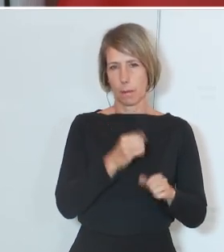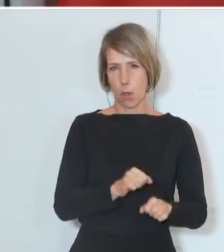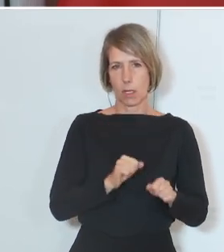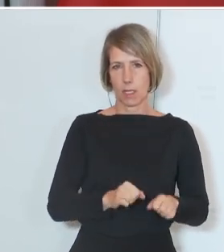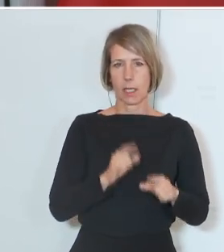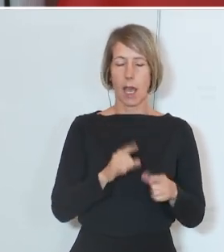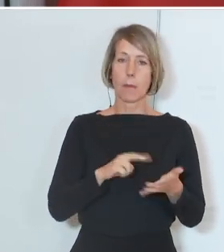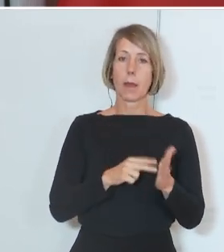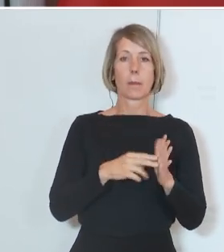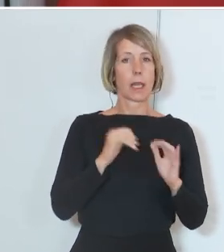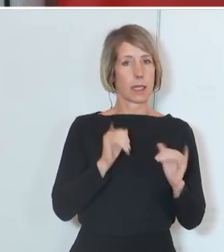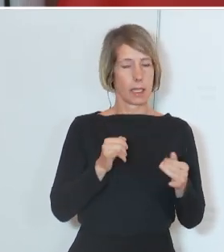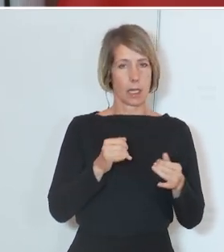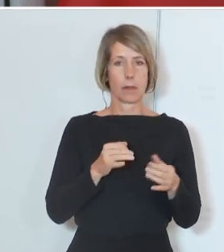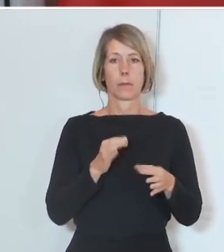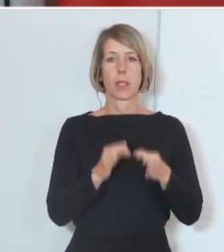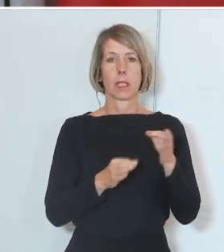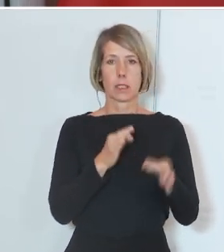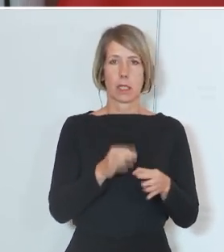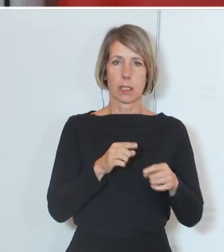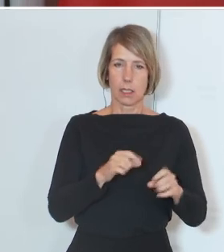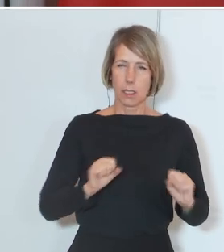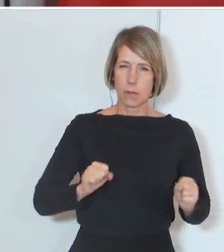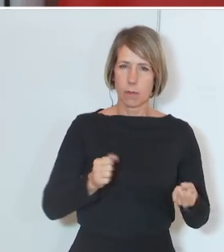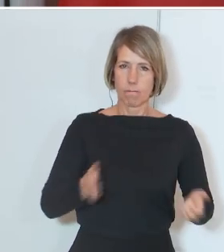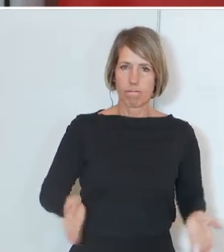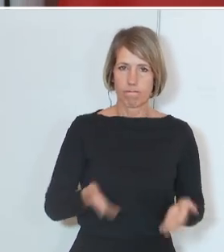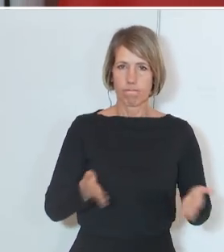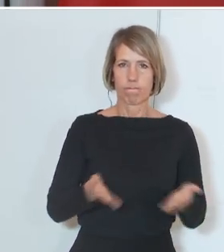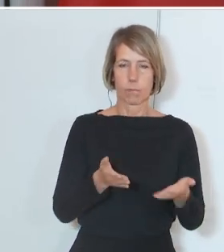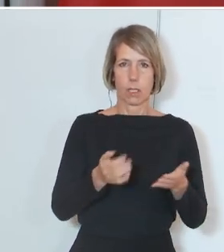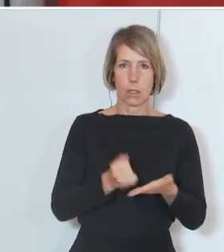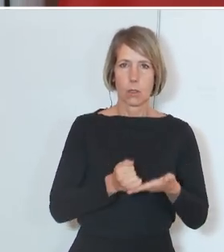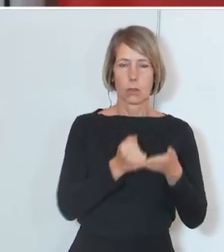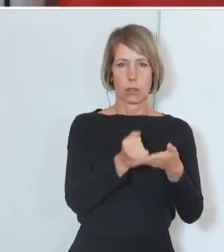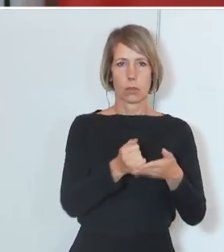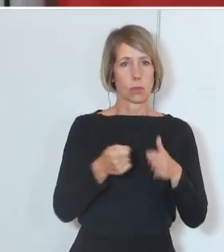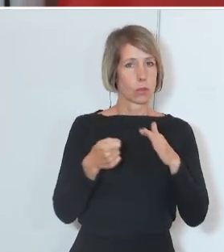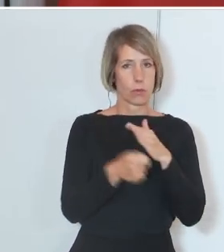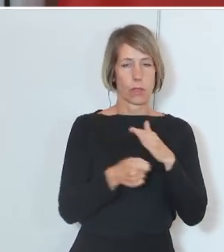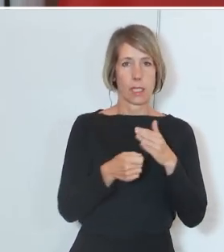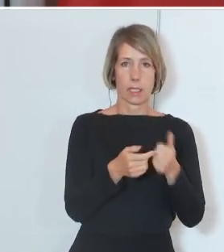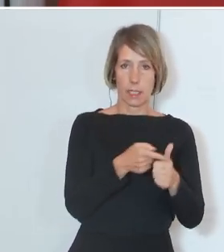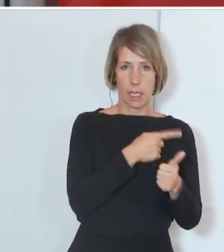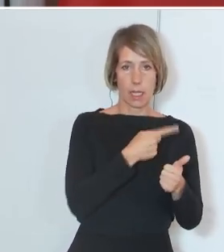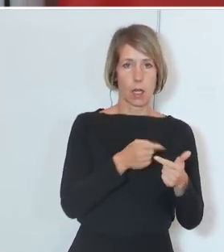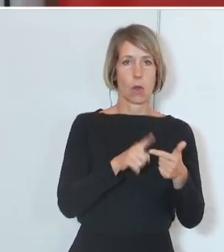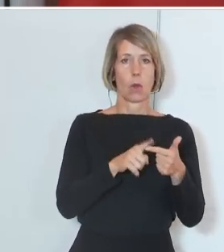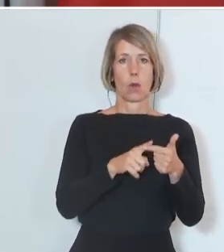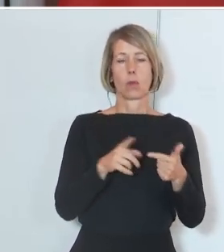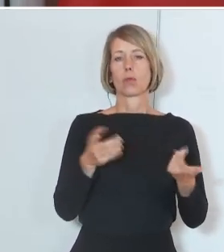weiterhin Plan der Strategie, das zu forcieren, zu unterstützen, einerseits finanziell, andererseits aber auch mit